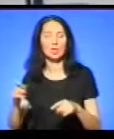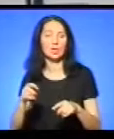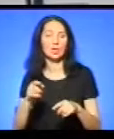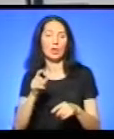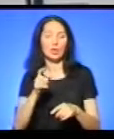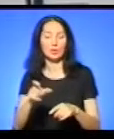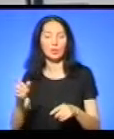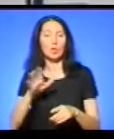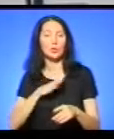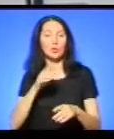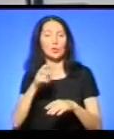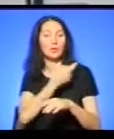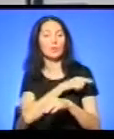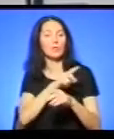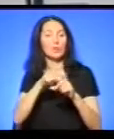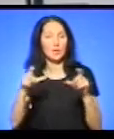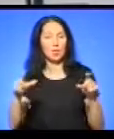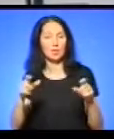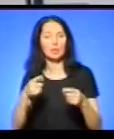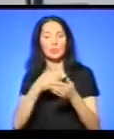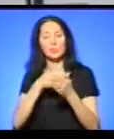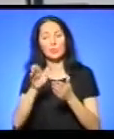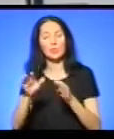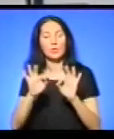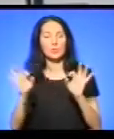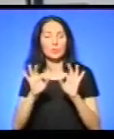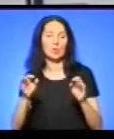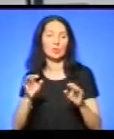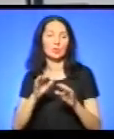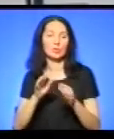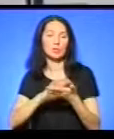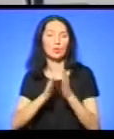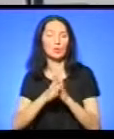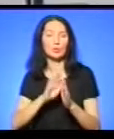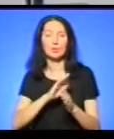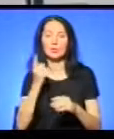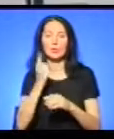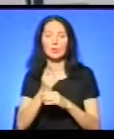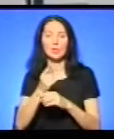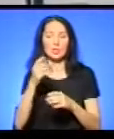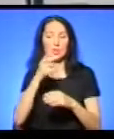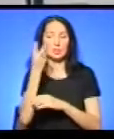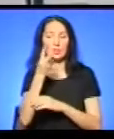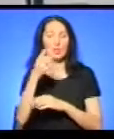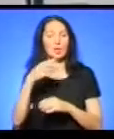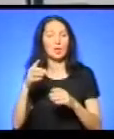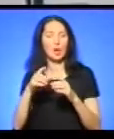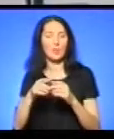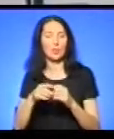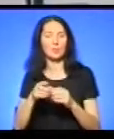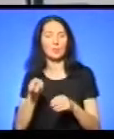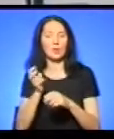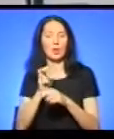ситуацію і не дозволили знімати їх на камеру. О 10-й годині у лікарню прийшов власник будинку, де сталося коротке